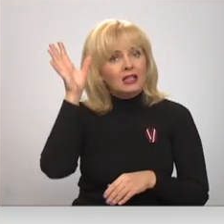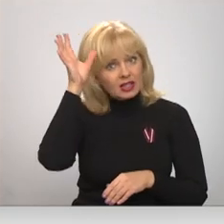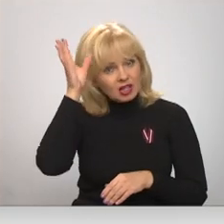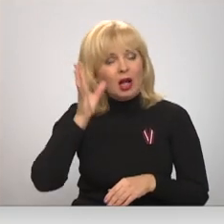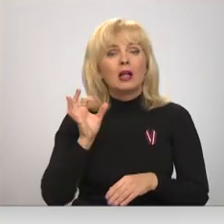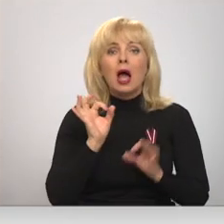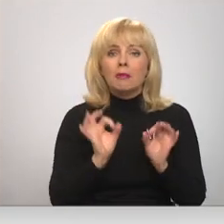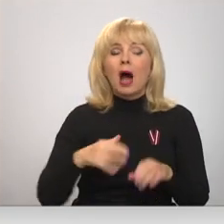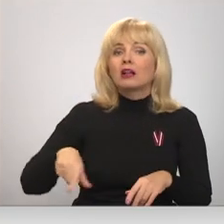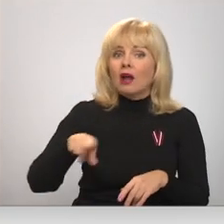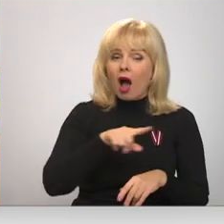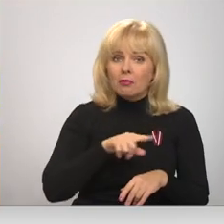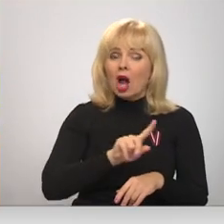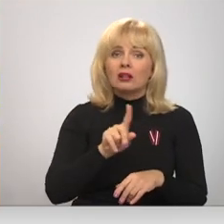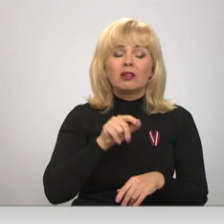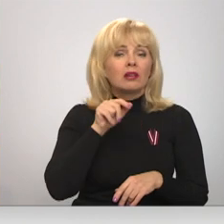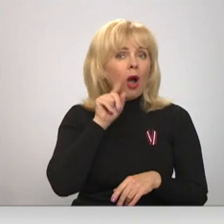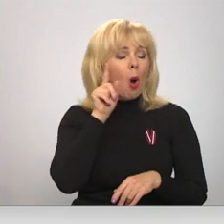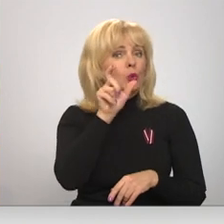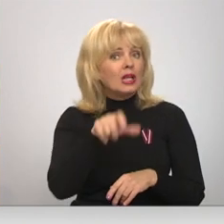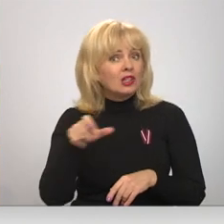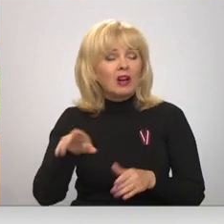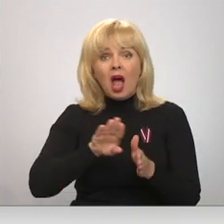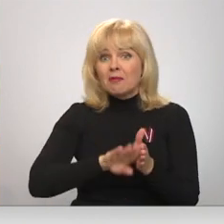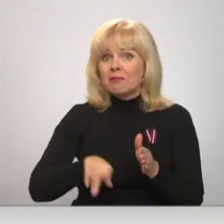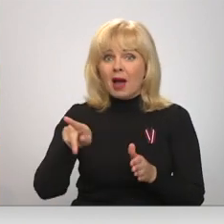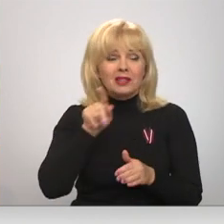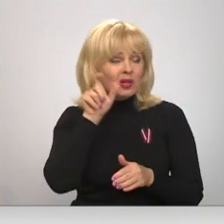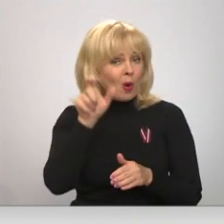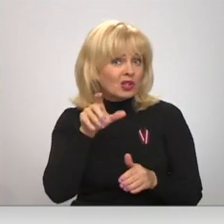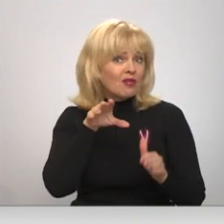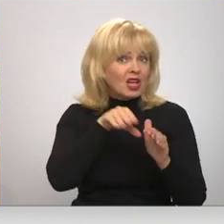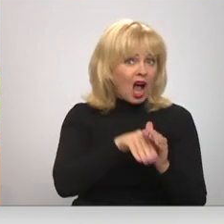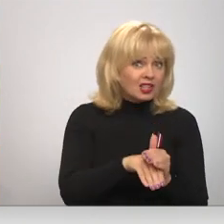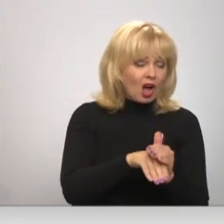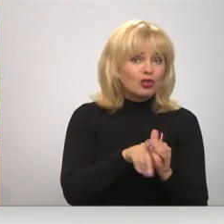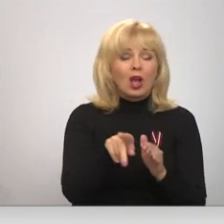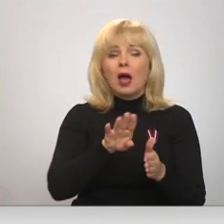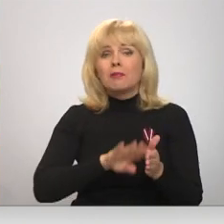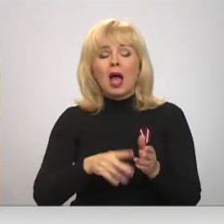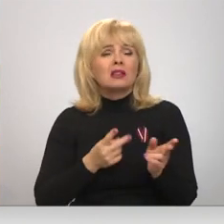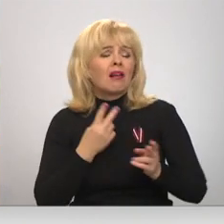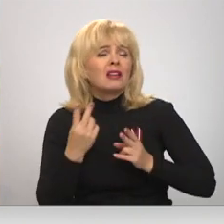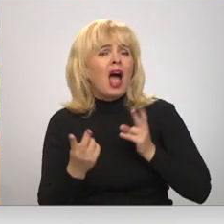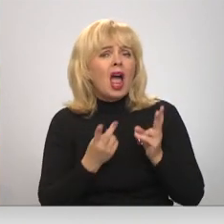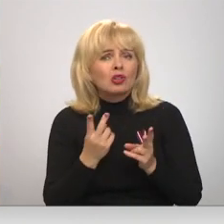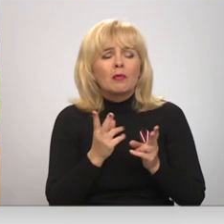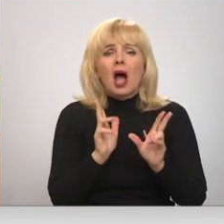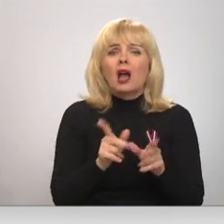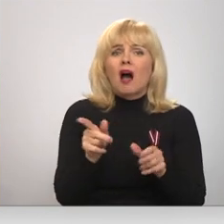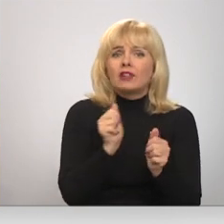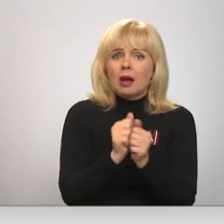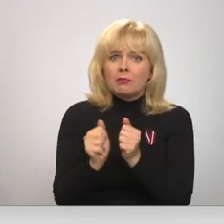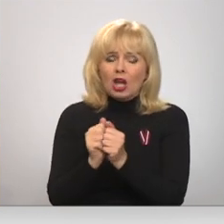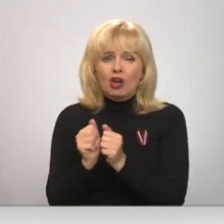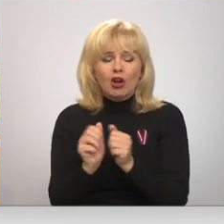apkārt ir tikai jauna cilvēka. Bez šo jauno cilvēku iesaistīšanās, bešo jauno cilvēku deksmes un ar to, kā viņi bieži vien